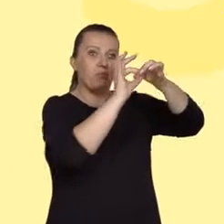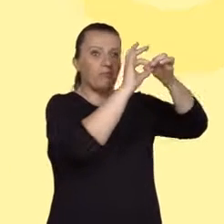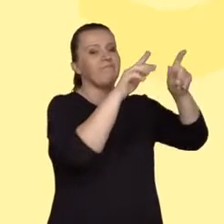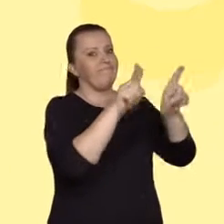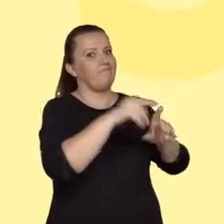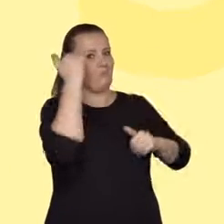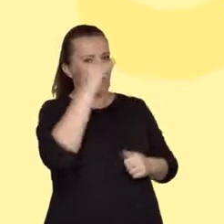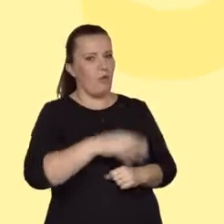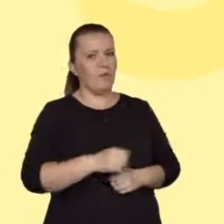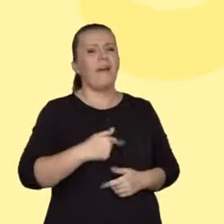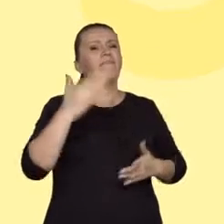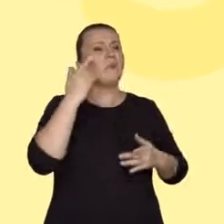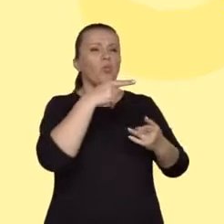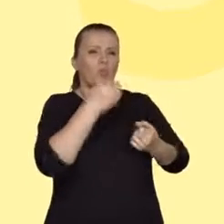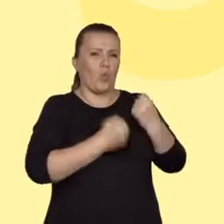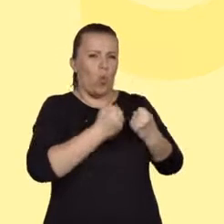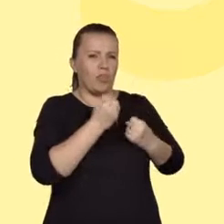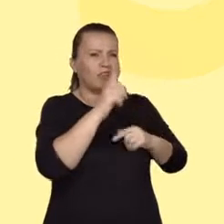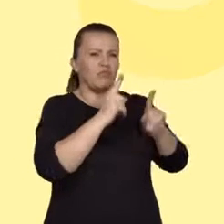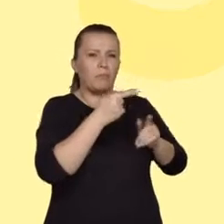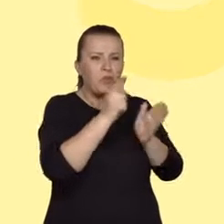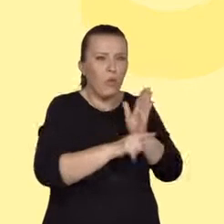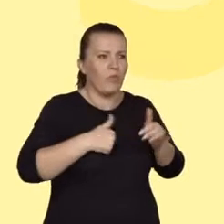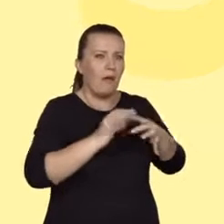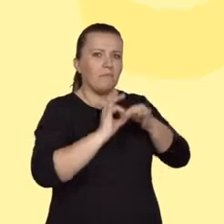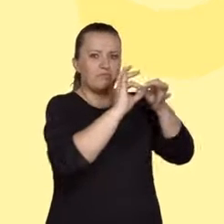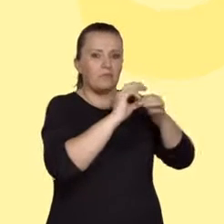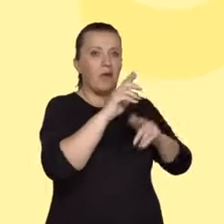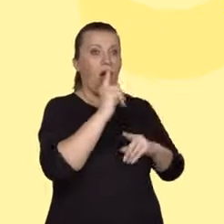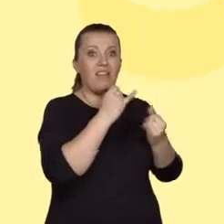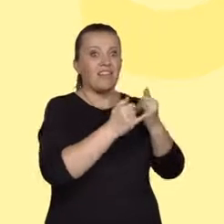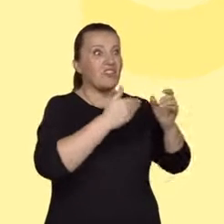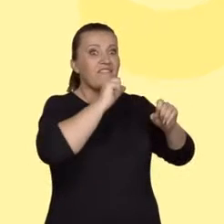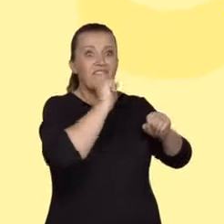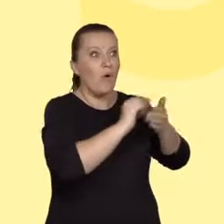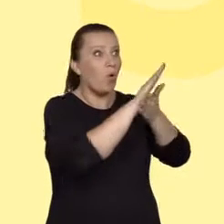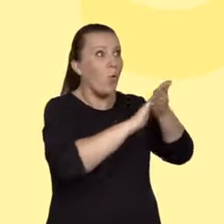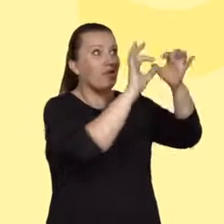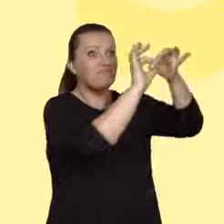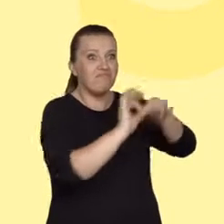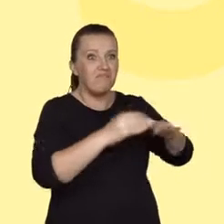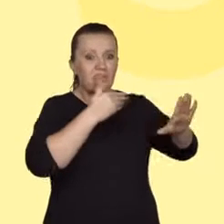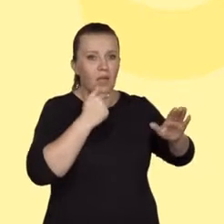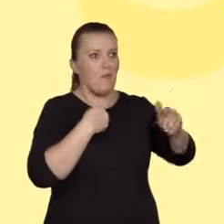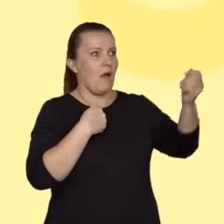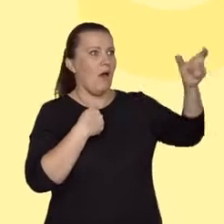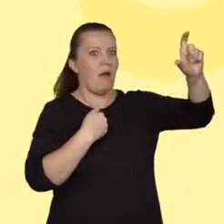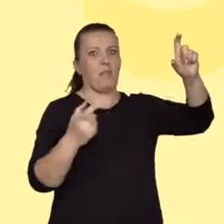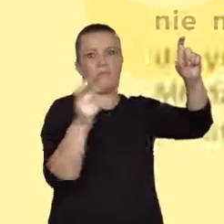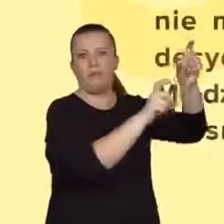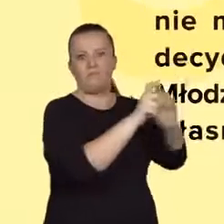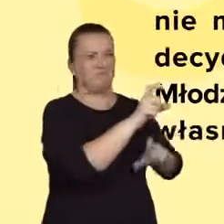ale jeśli w pracy nie ma żadnych nawiązań, a każdy akapit pojawia się zupełnie bez odniesień do tego, o czym była mowa wcześniej, stanowi to błąd.